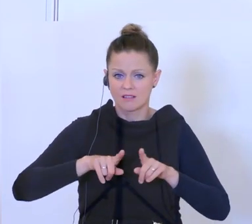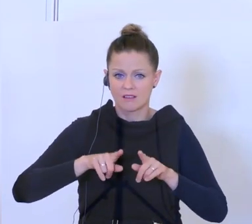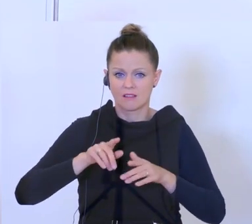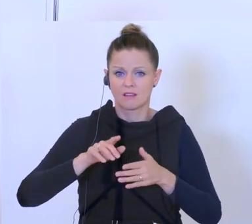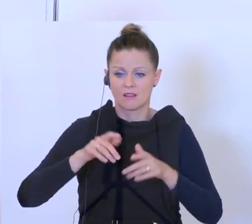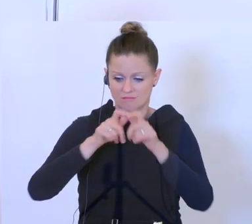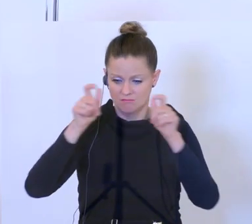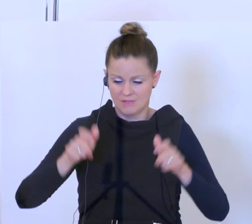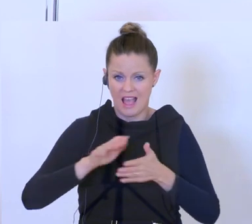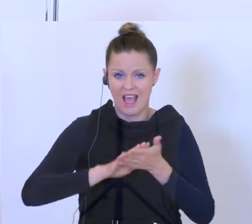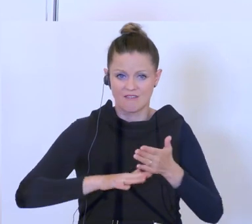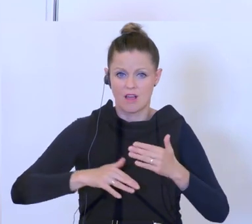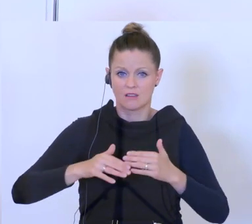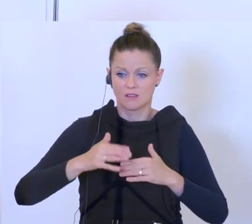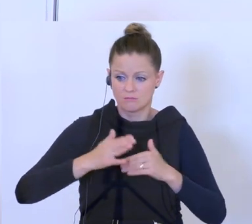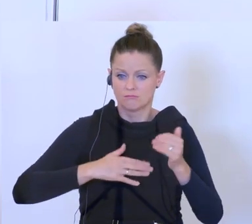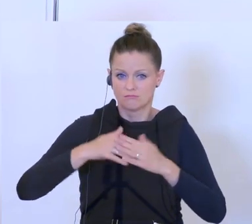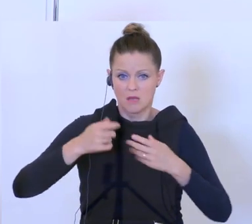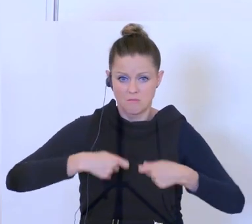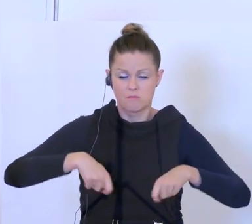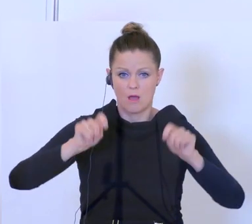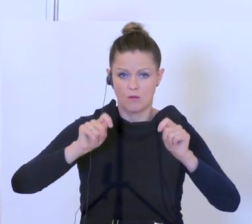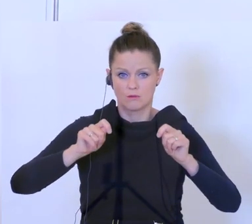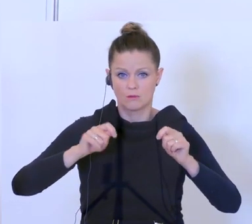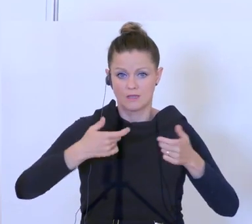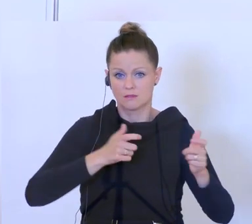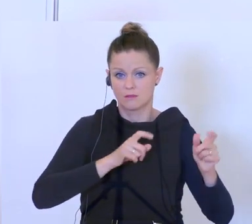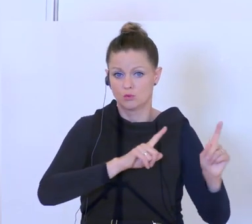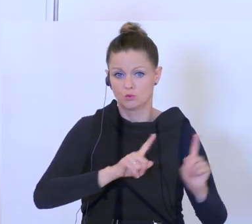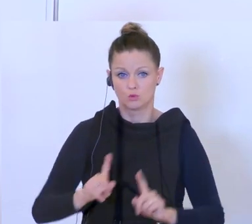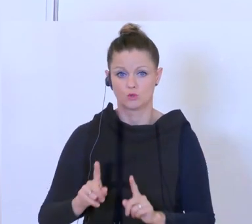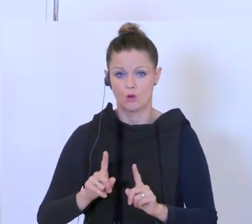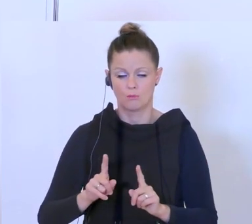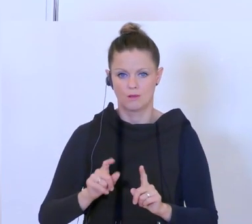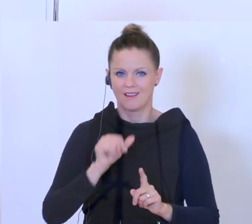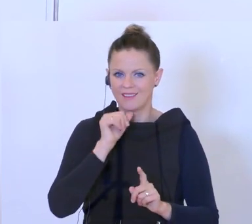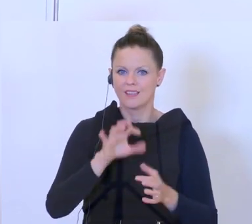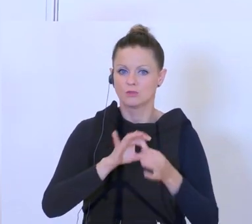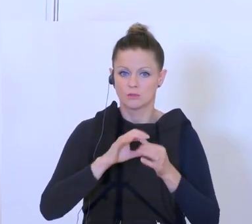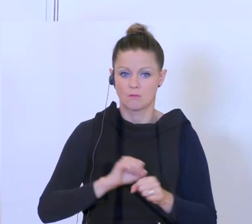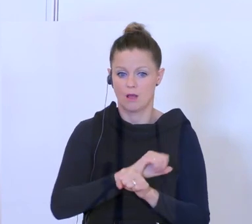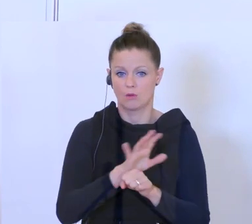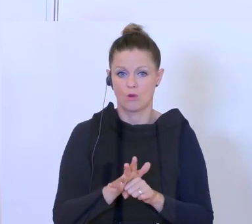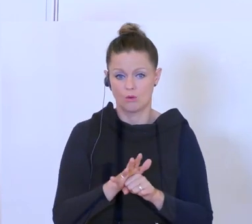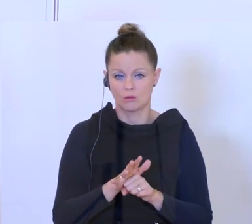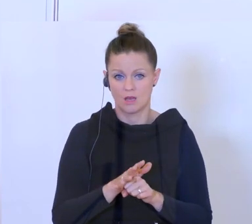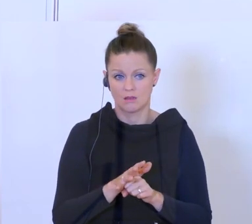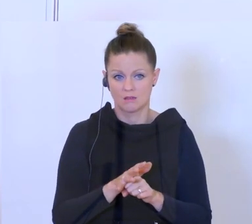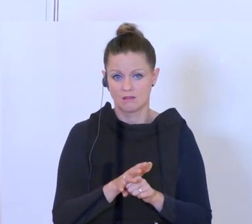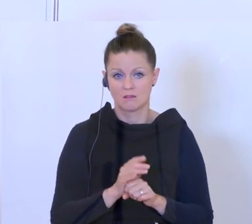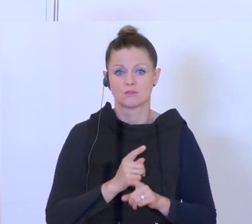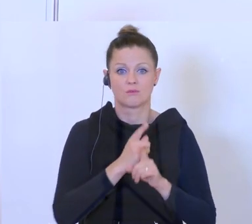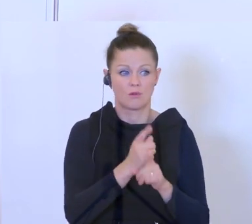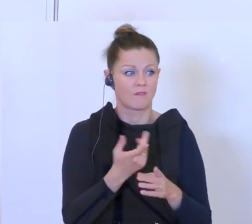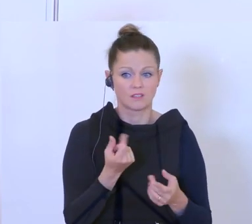Gemeindefinanzbeteiligung und dann aber in Stocken gerät. Und zwar jetzt gerade nicht eben wegen Corona und Baueinstellung, sondern weil dann in der weiteren